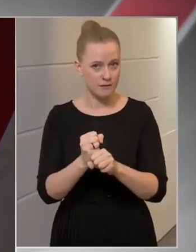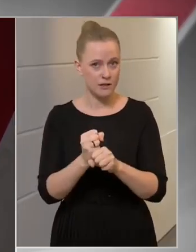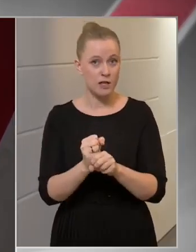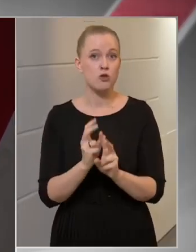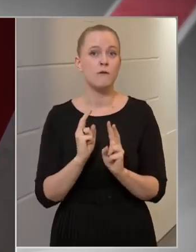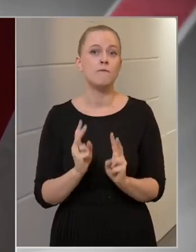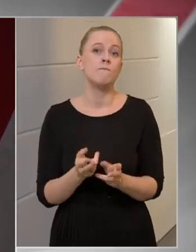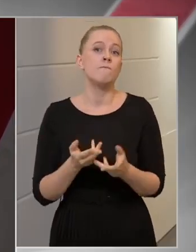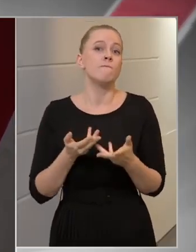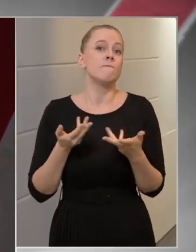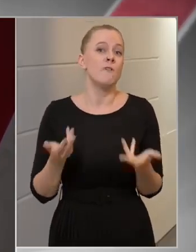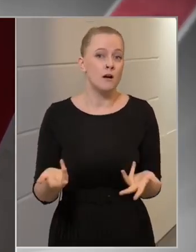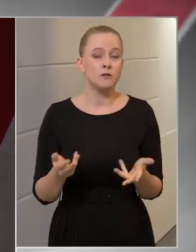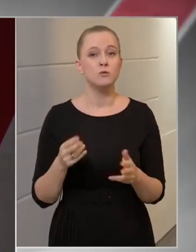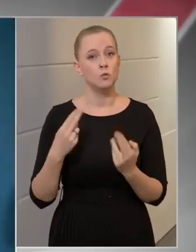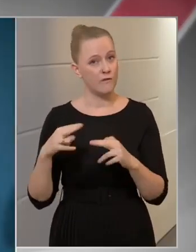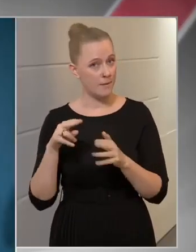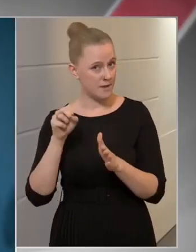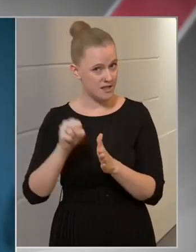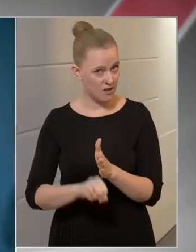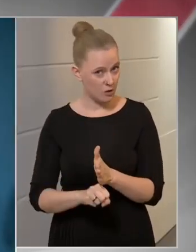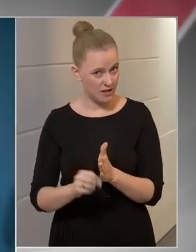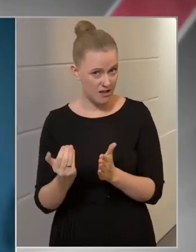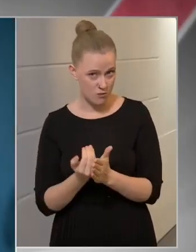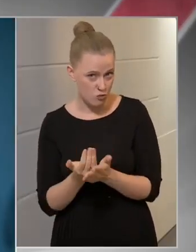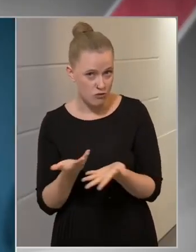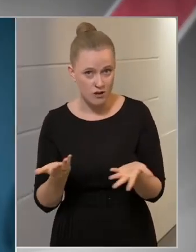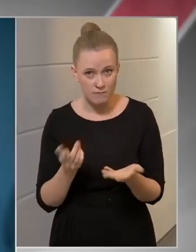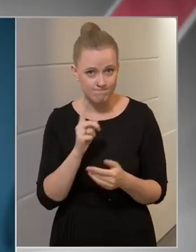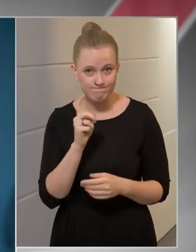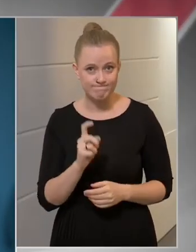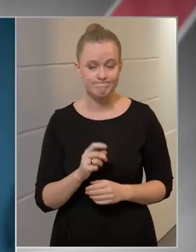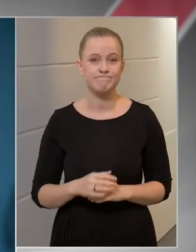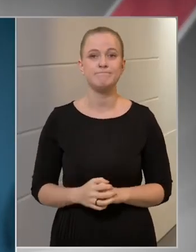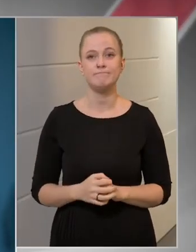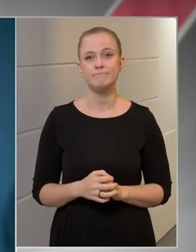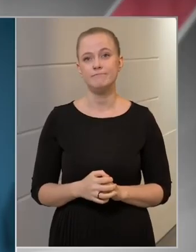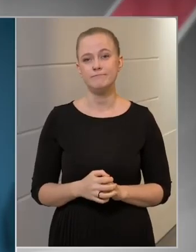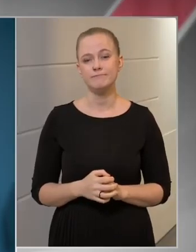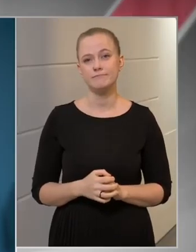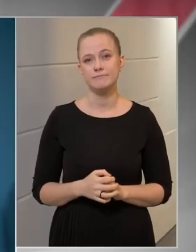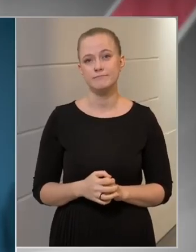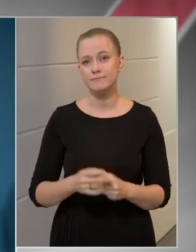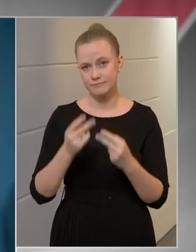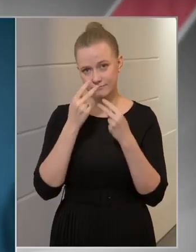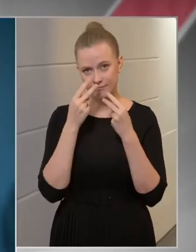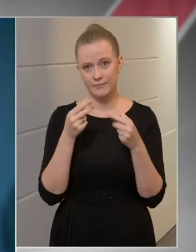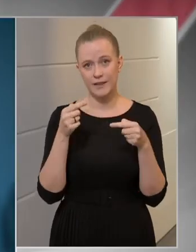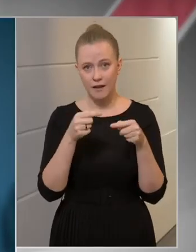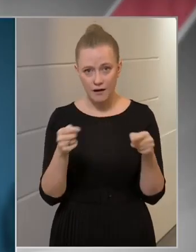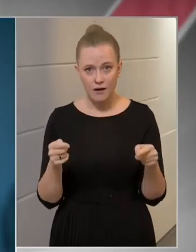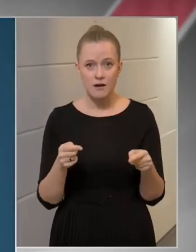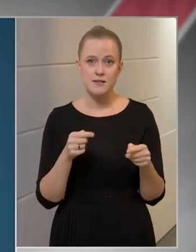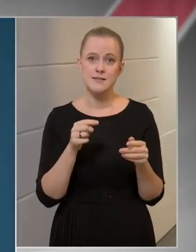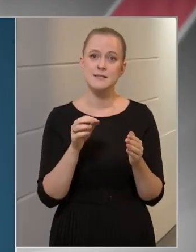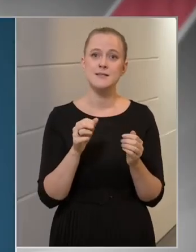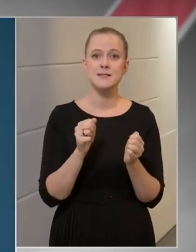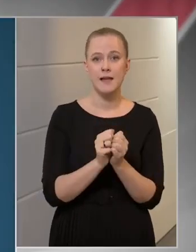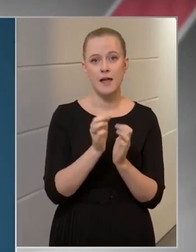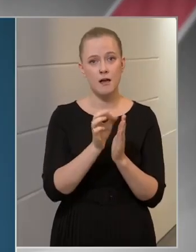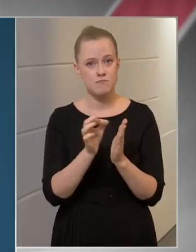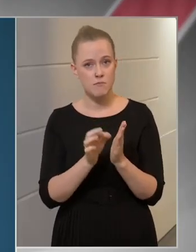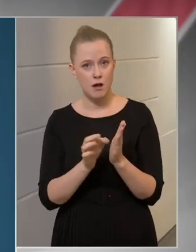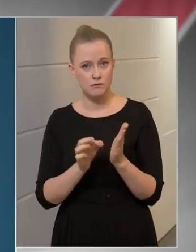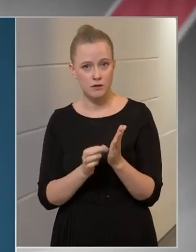vagy további szigorításokra van szükség? Látják azt, hogy azokon a számadatokon